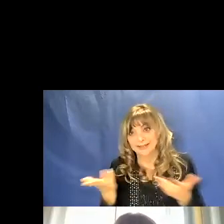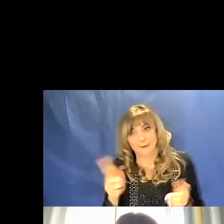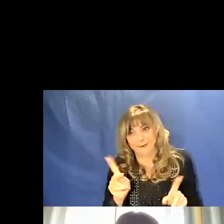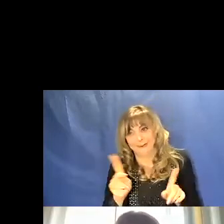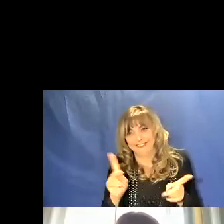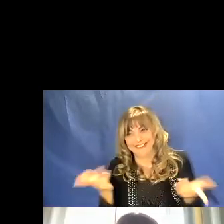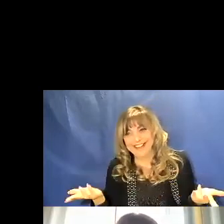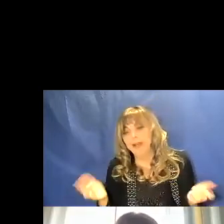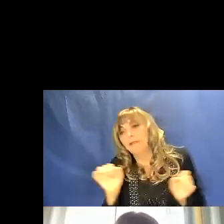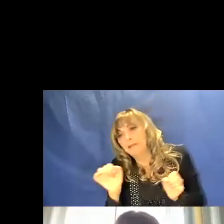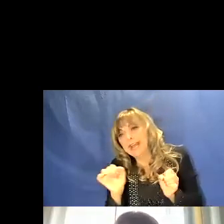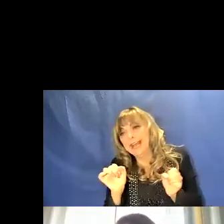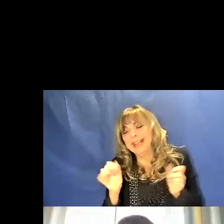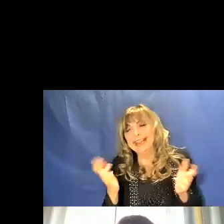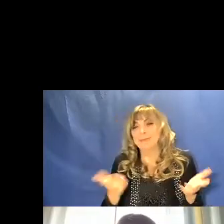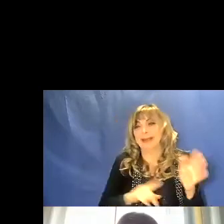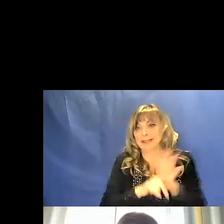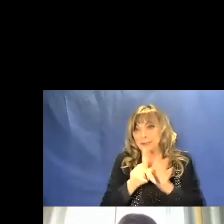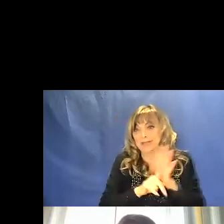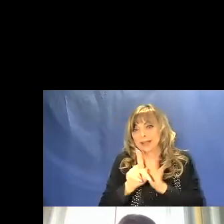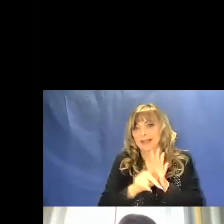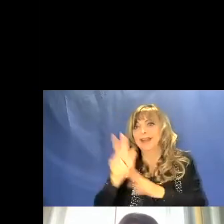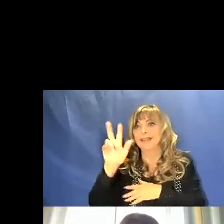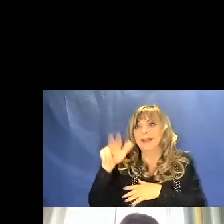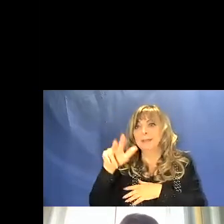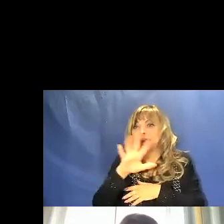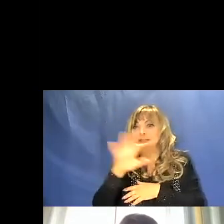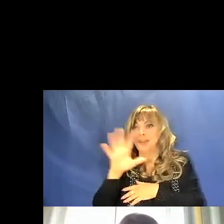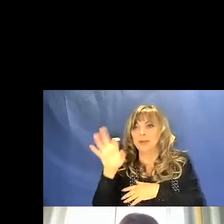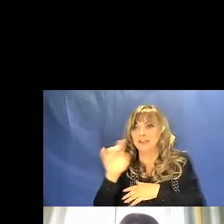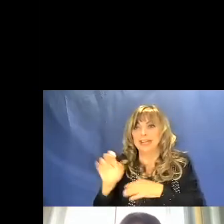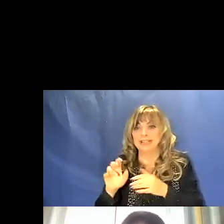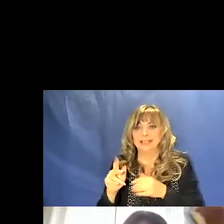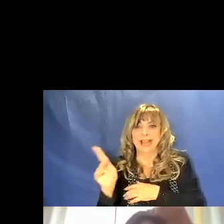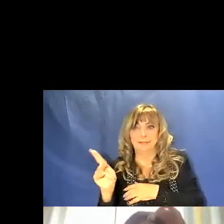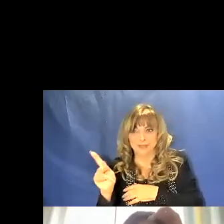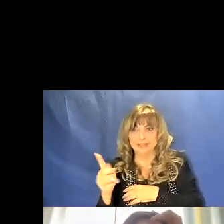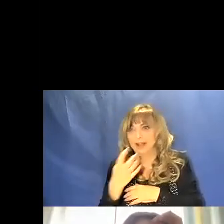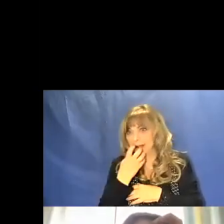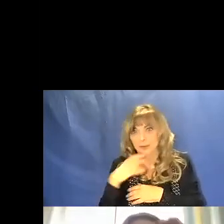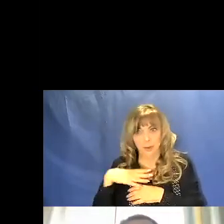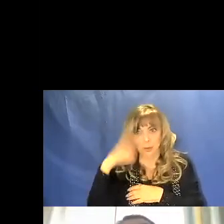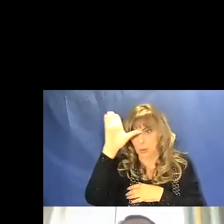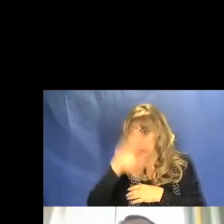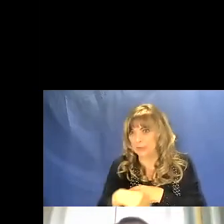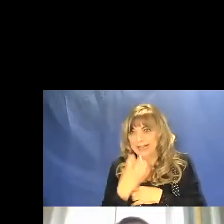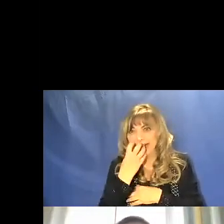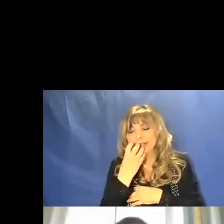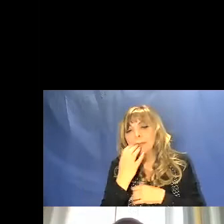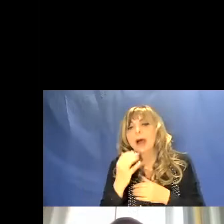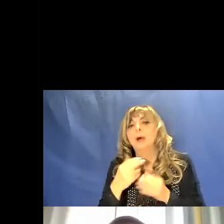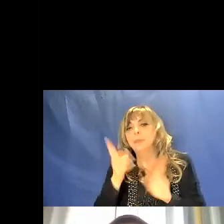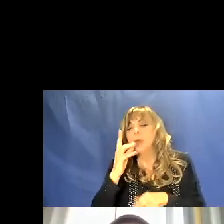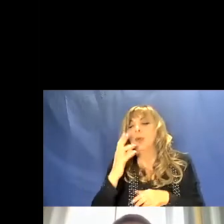parlando di temperature di 3.500 K. Kelvin. Una curiosità,